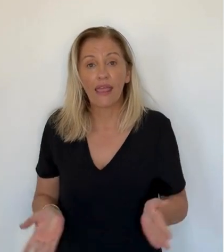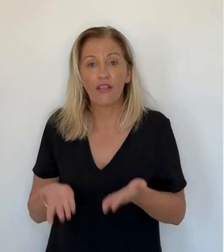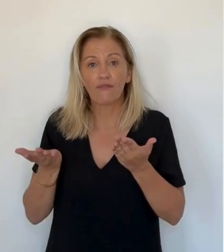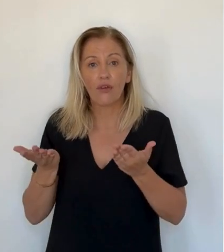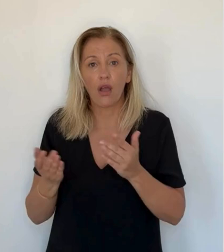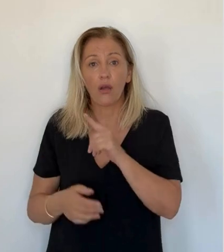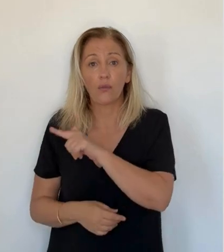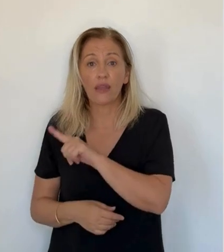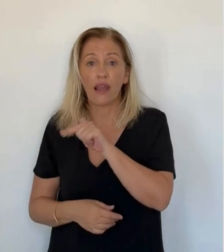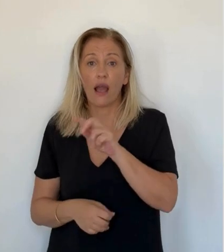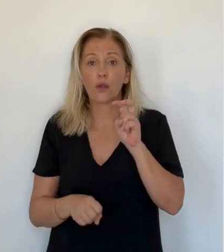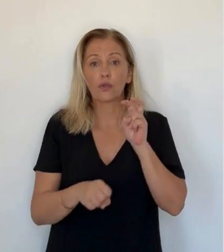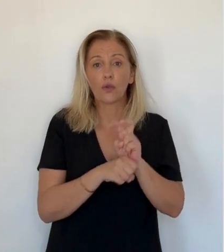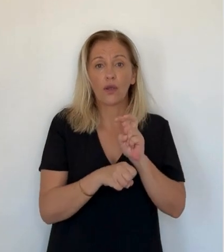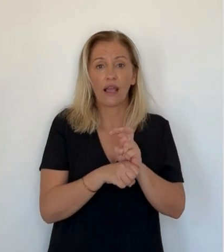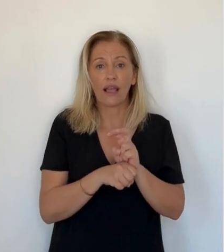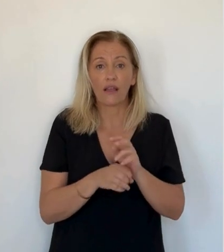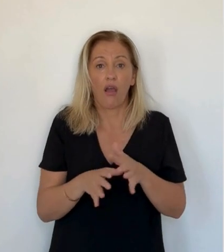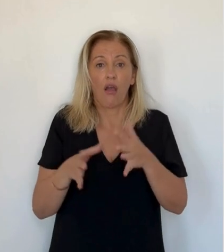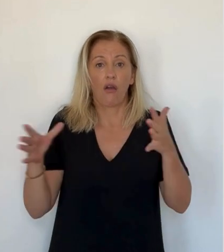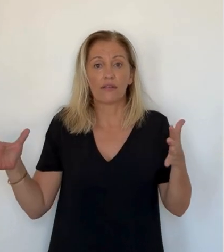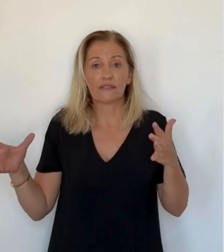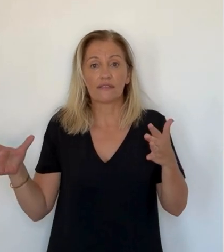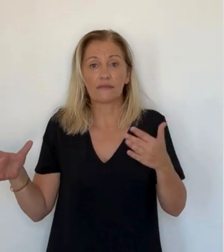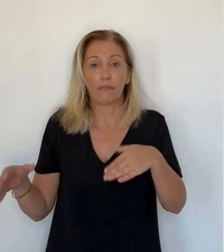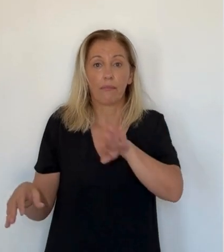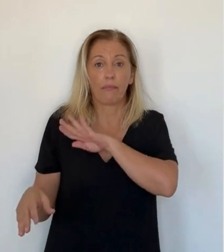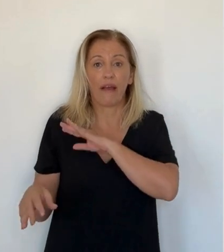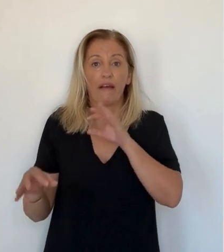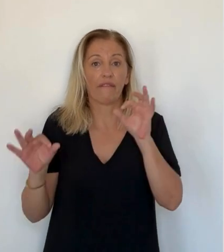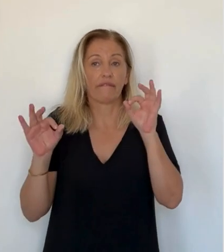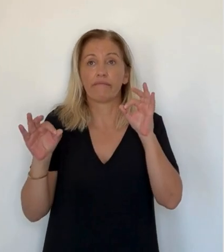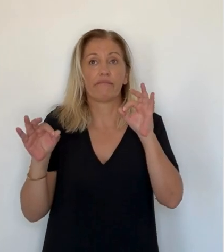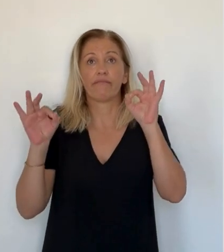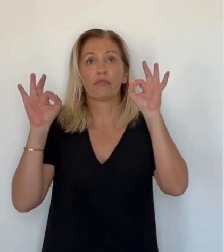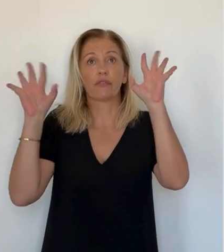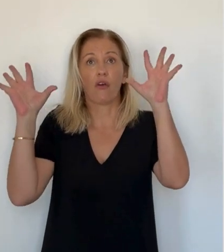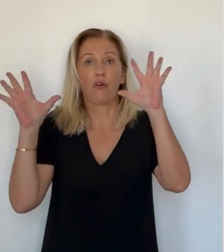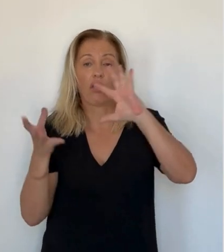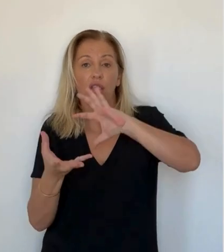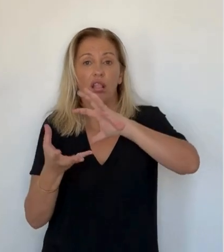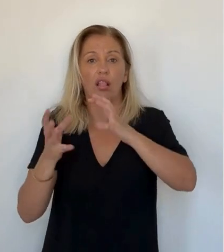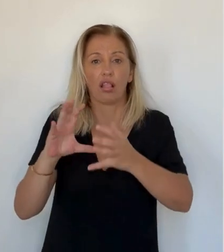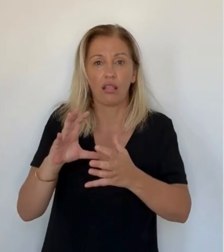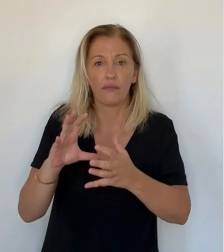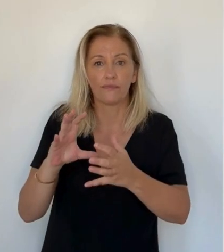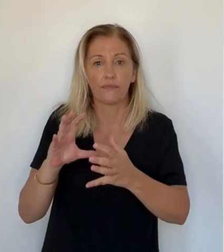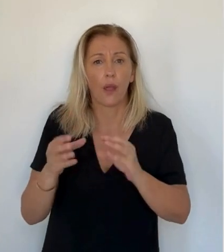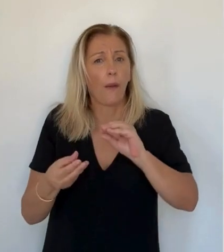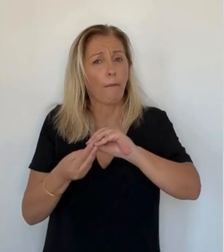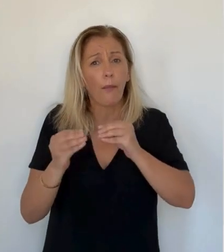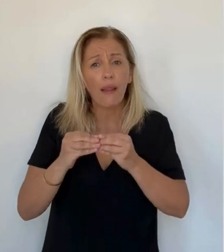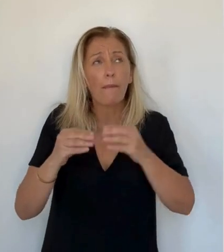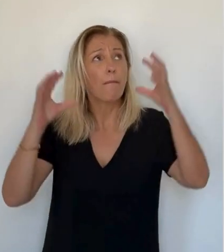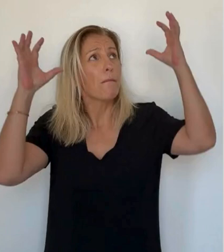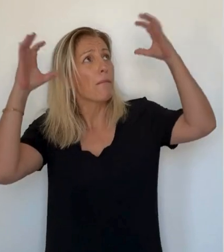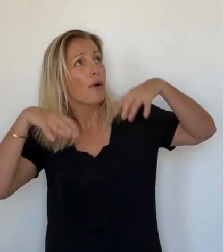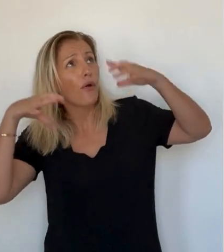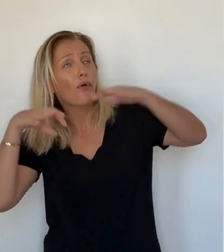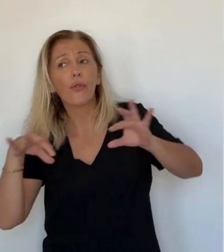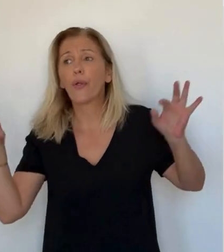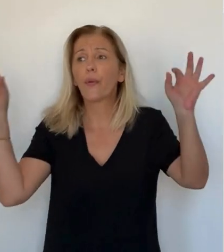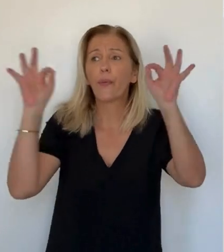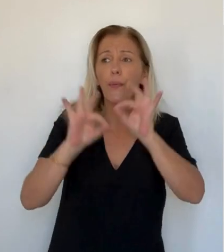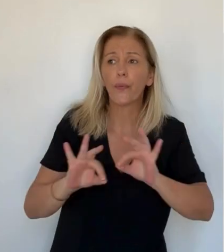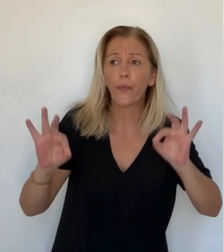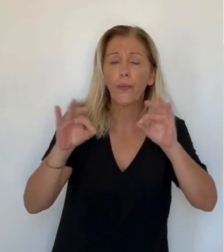presque un mois. Nous revenons régulièrement pour lui remplir son nouveau stockage. Et on voit qu'il a réduit